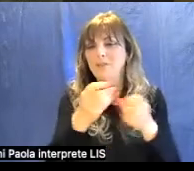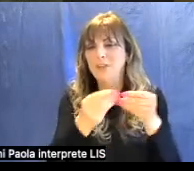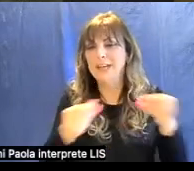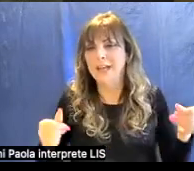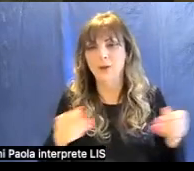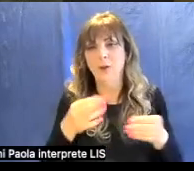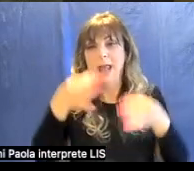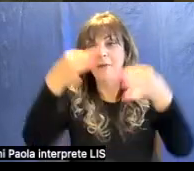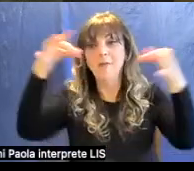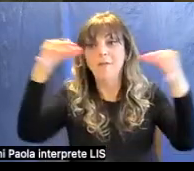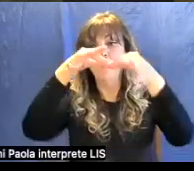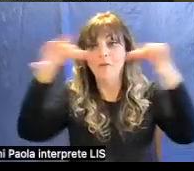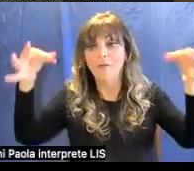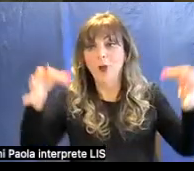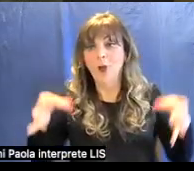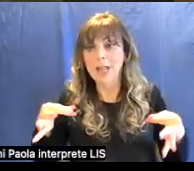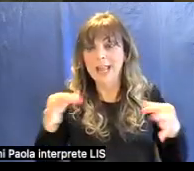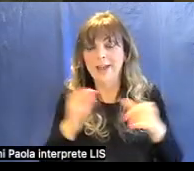foglia d'oro